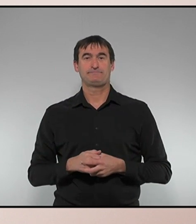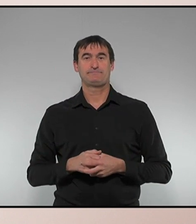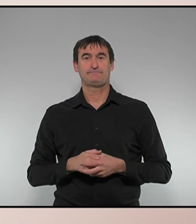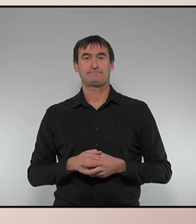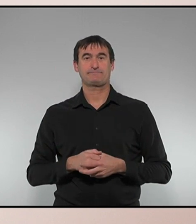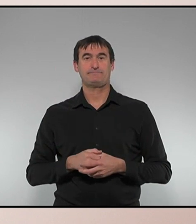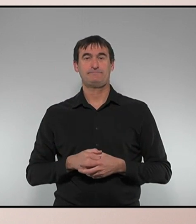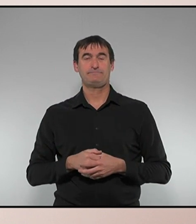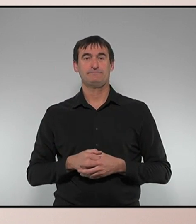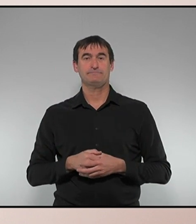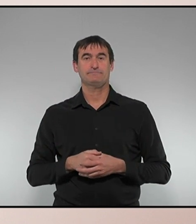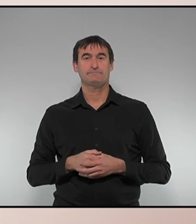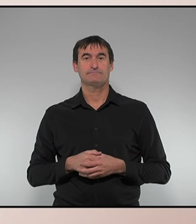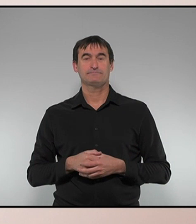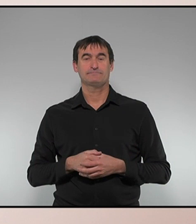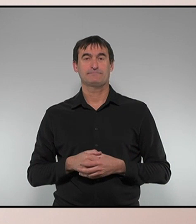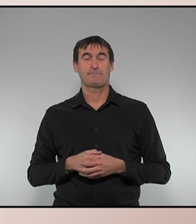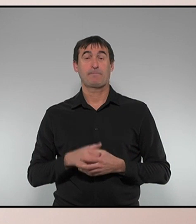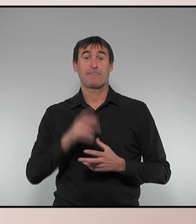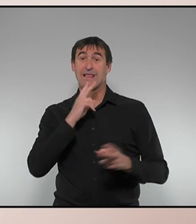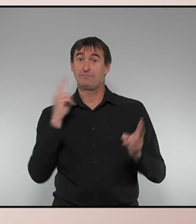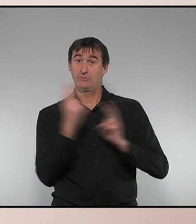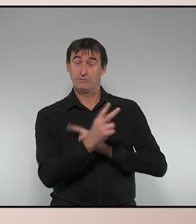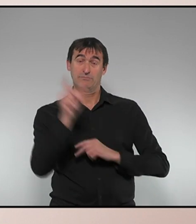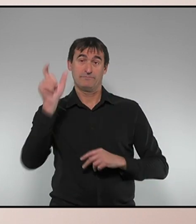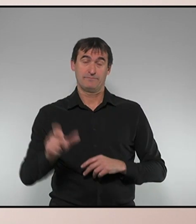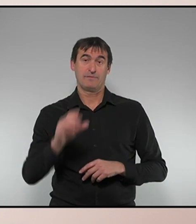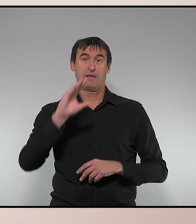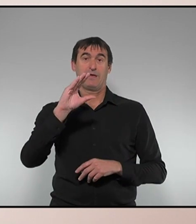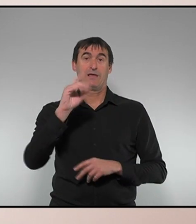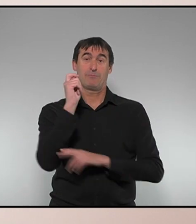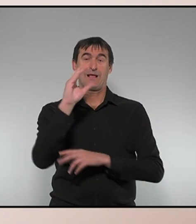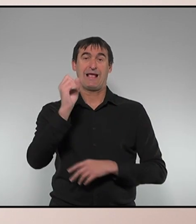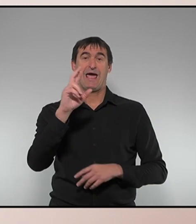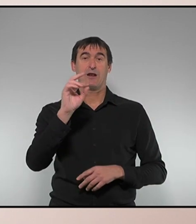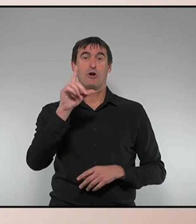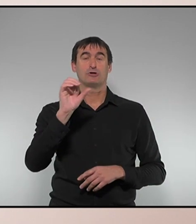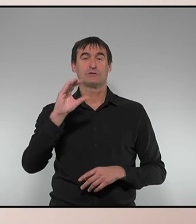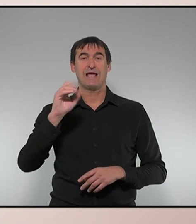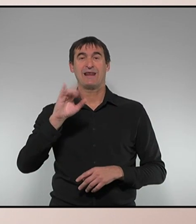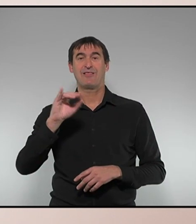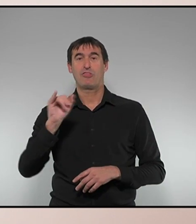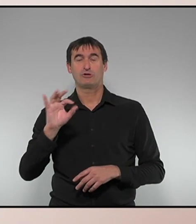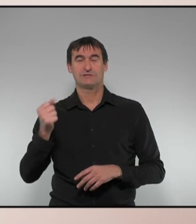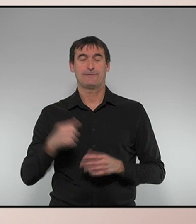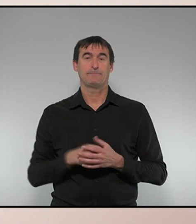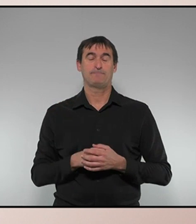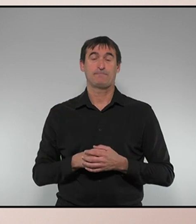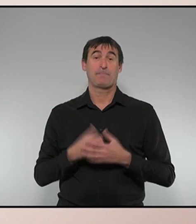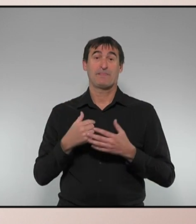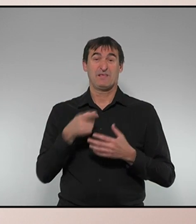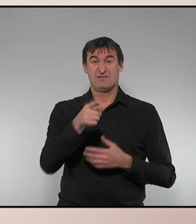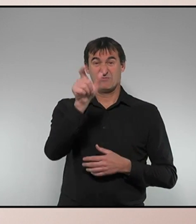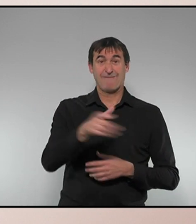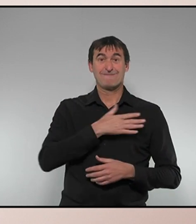Per la pregunta té la paraula el diputat Carlos Carrizosa Torres. Aunque usted prefiera ser el presidente de una república,